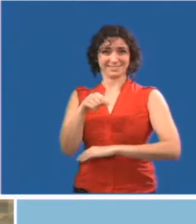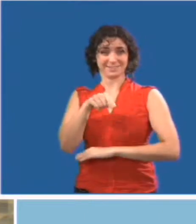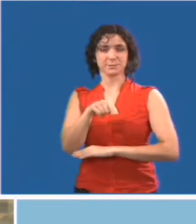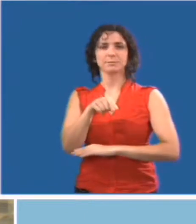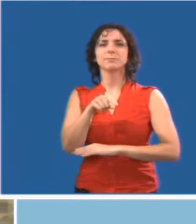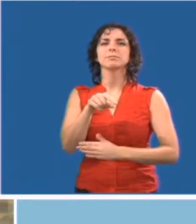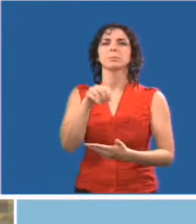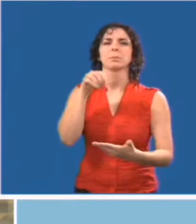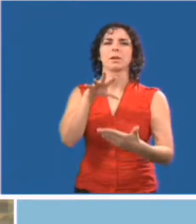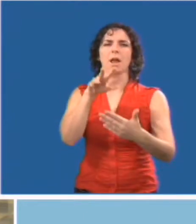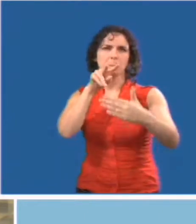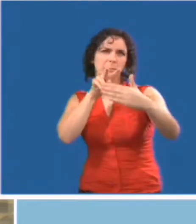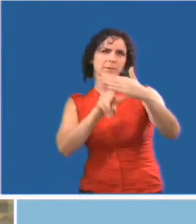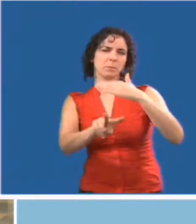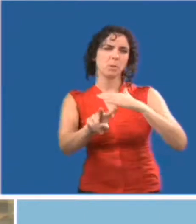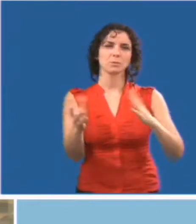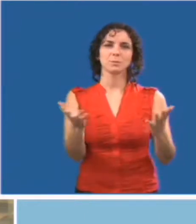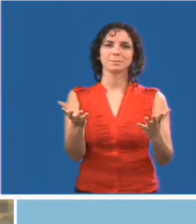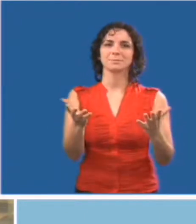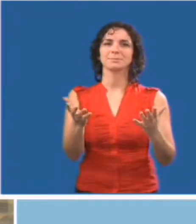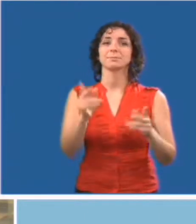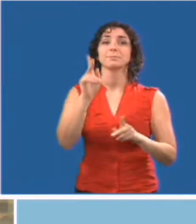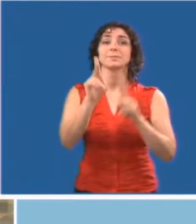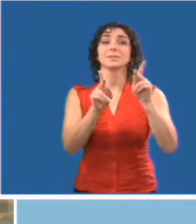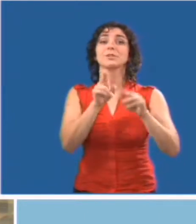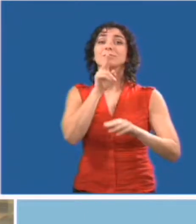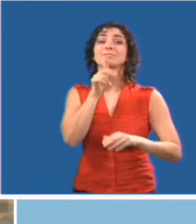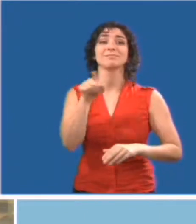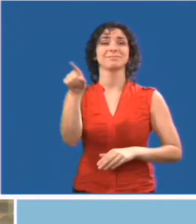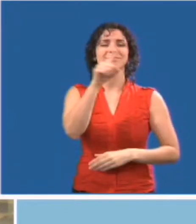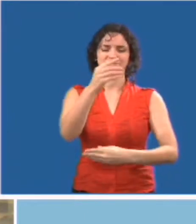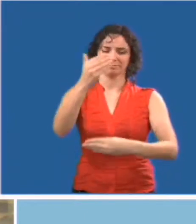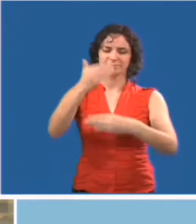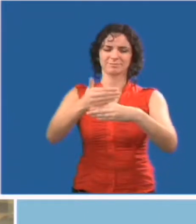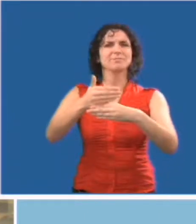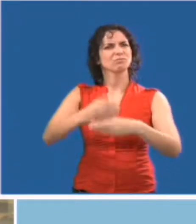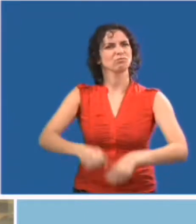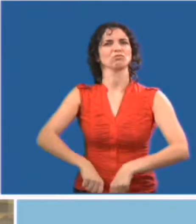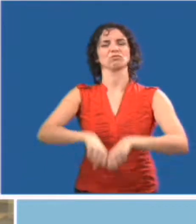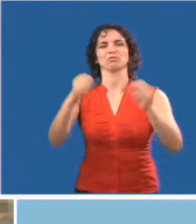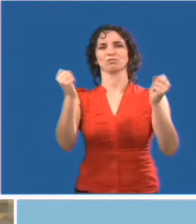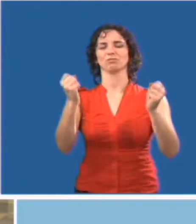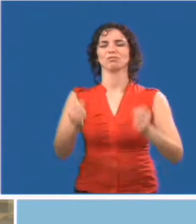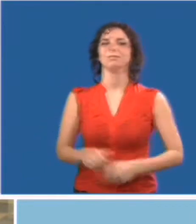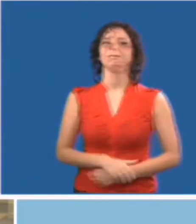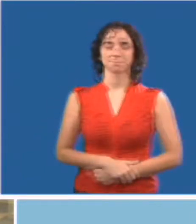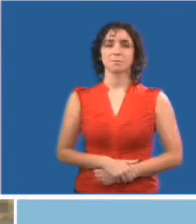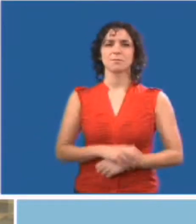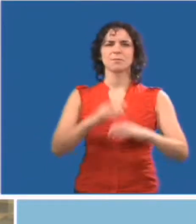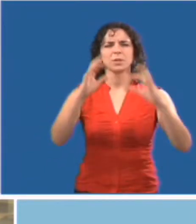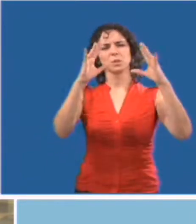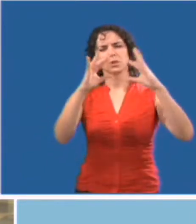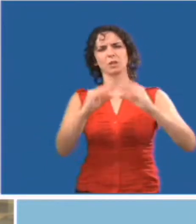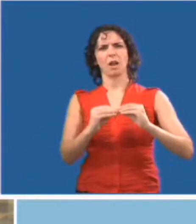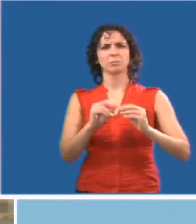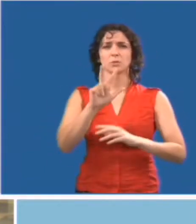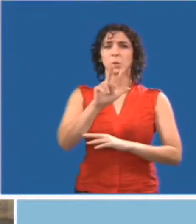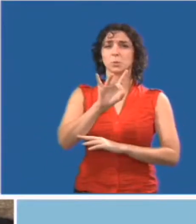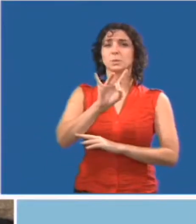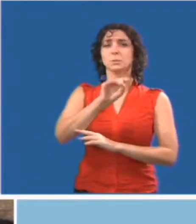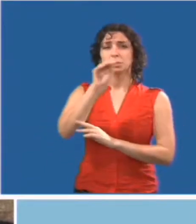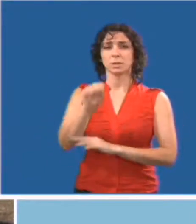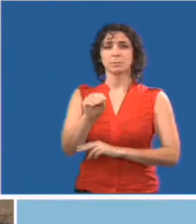prévues pour rendre l'Ontario accessible à tous en faisant tomber les barrières auxquelles les personnes handicapées font face.